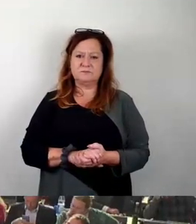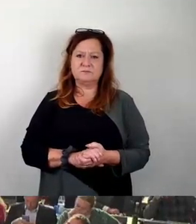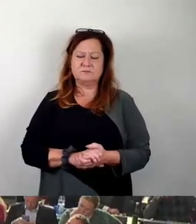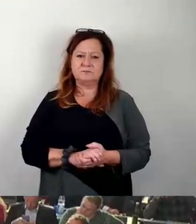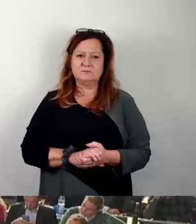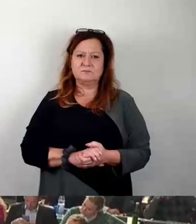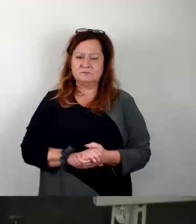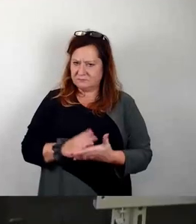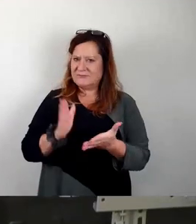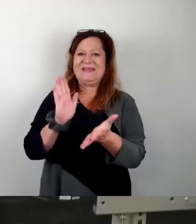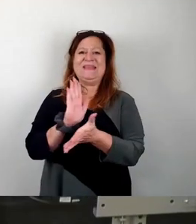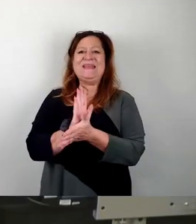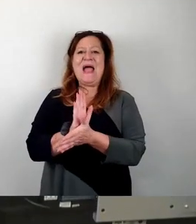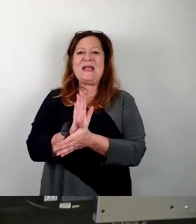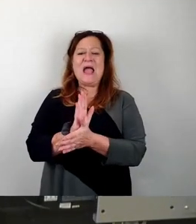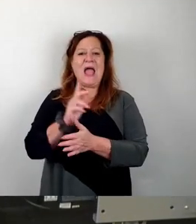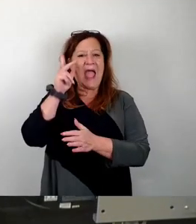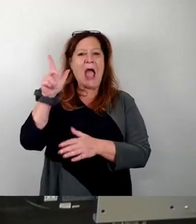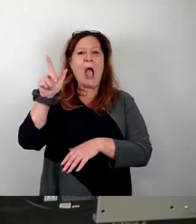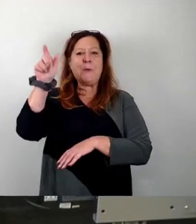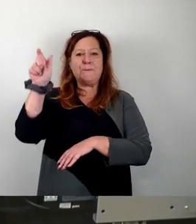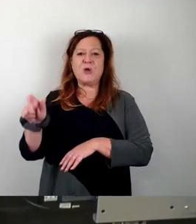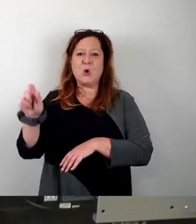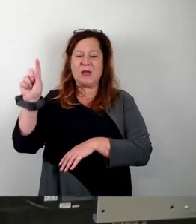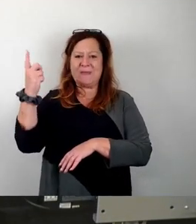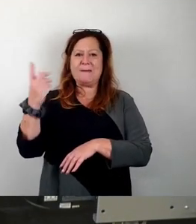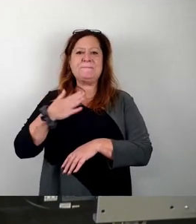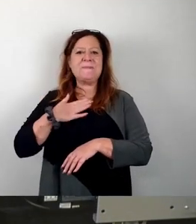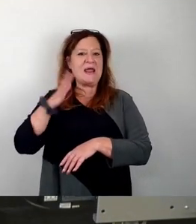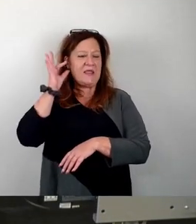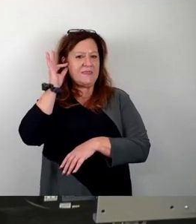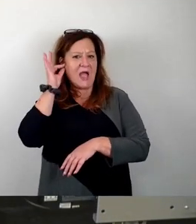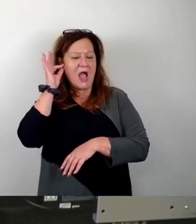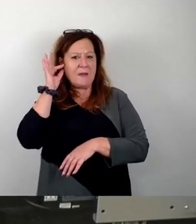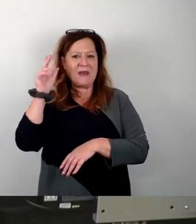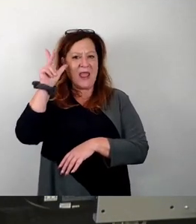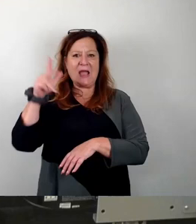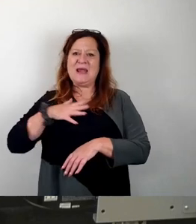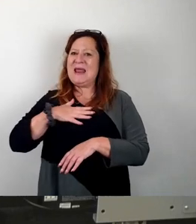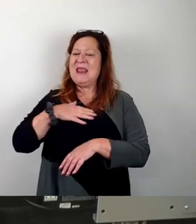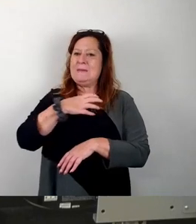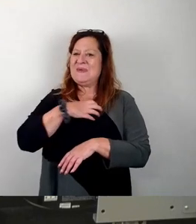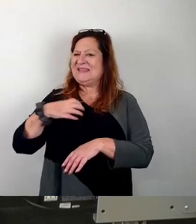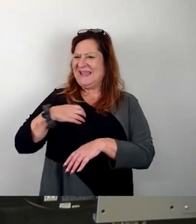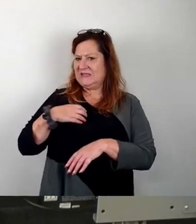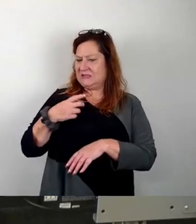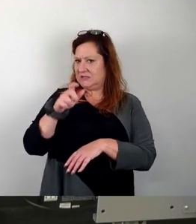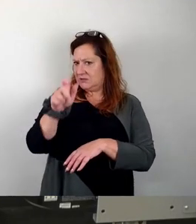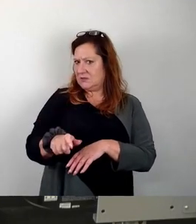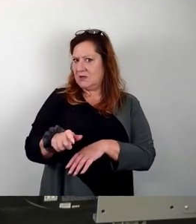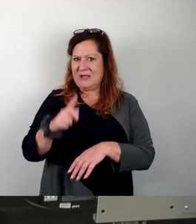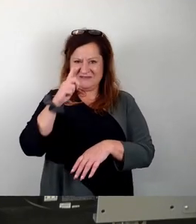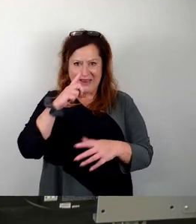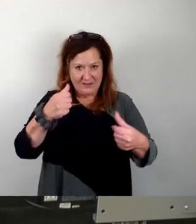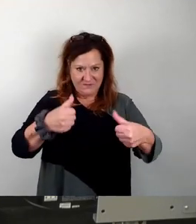Sehr geehrter Herr Bürgermeister, meine Damen und Herren, liebe Dresdner, wenn hier so oft von Pflichtaufgaben die Rede ist,